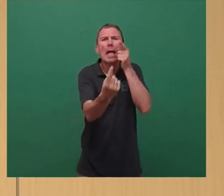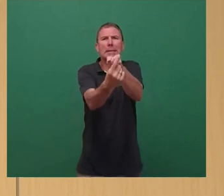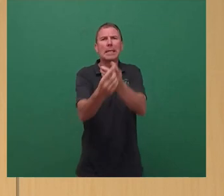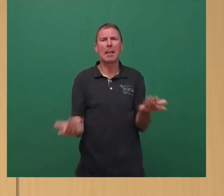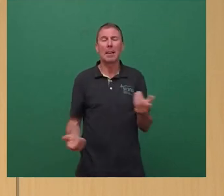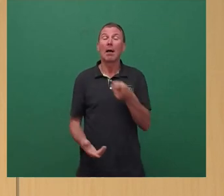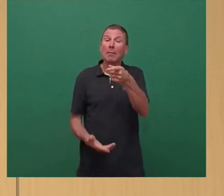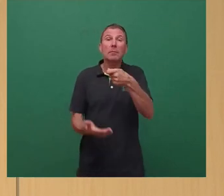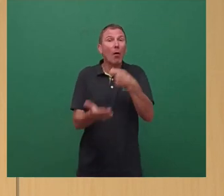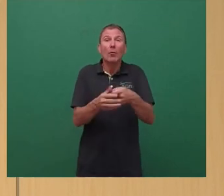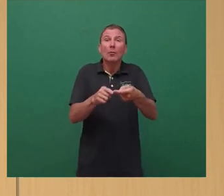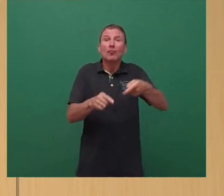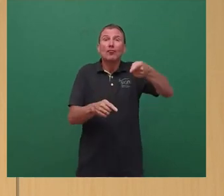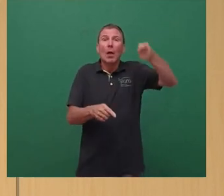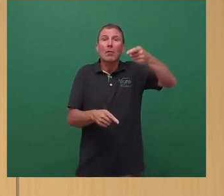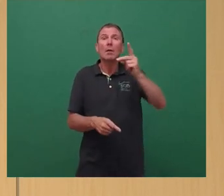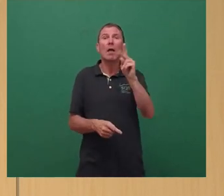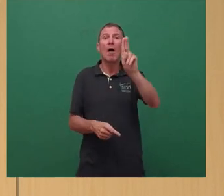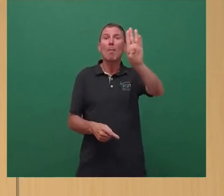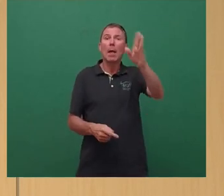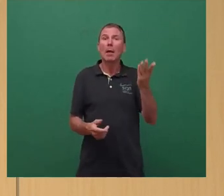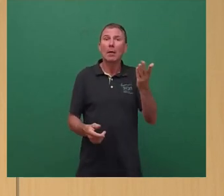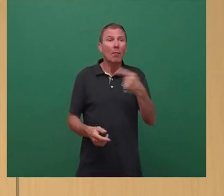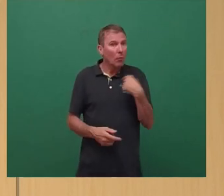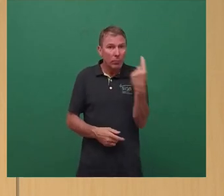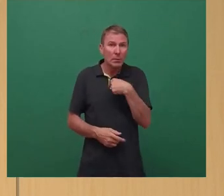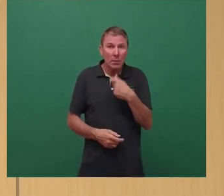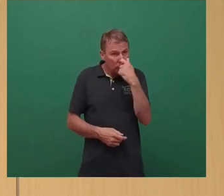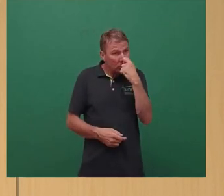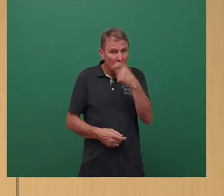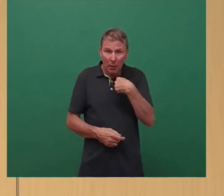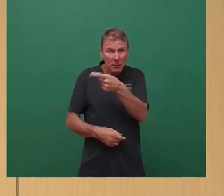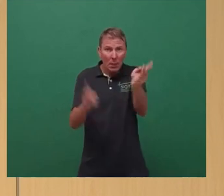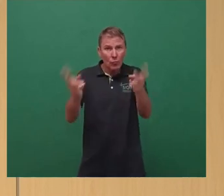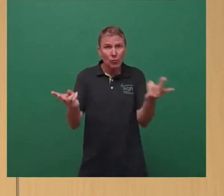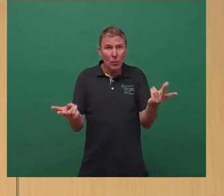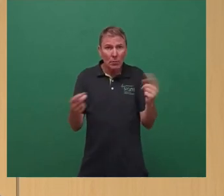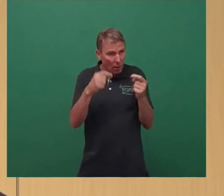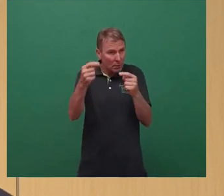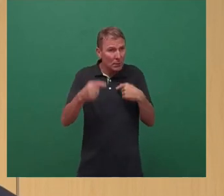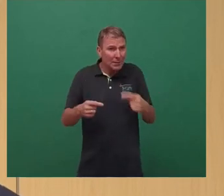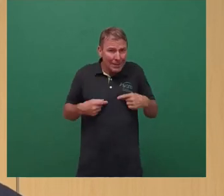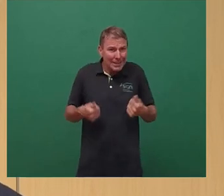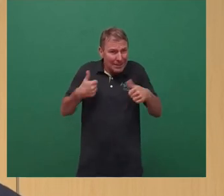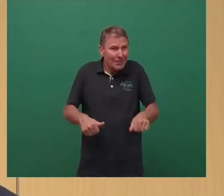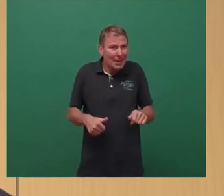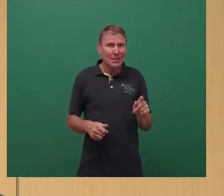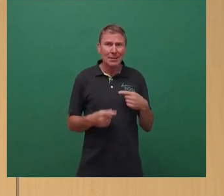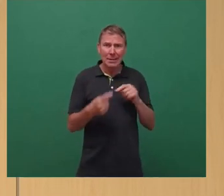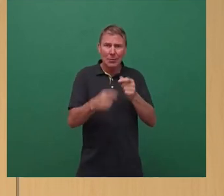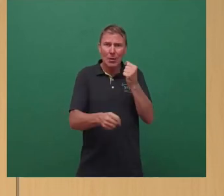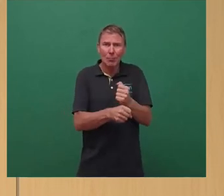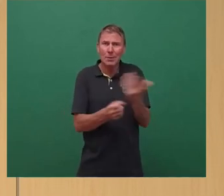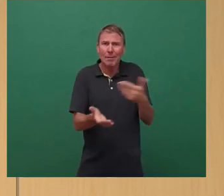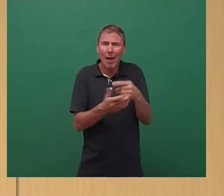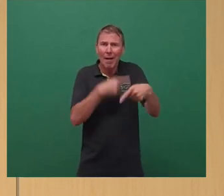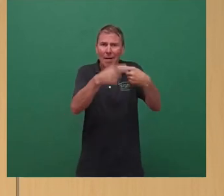Kostensteigerungen bei der DVB, wo wir uns selber an die Nase fassen müssen. Und die Debatte miteinander ganz zwingend führen müssen, wie geht das in